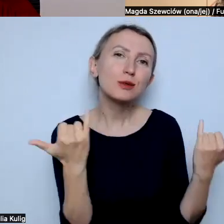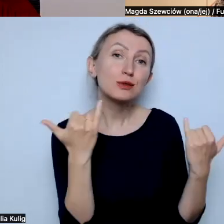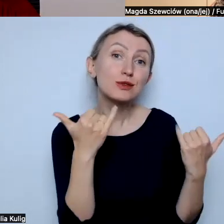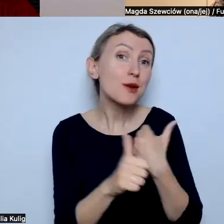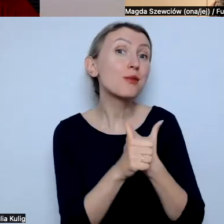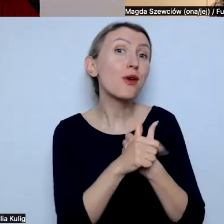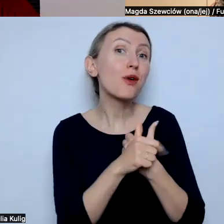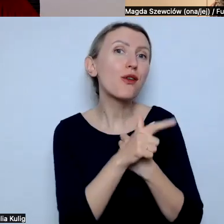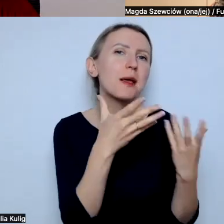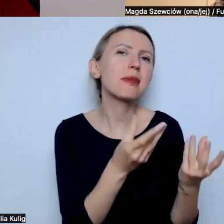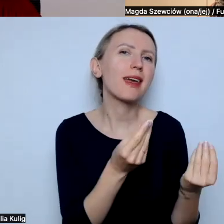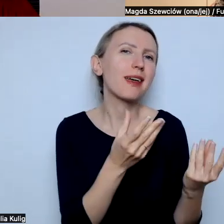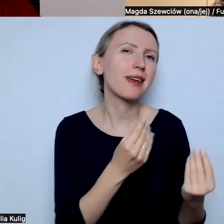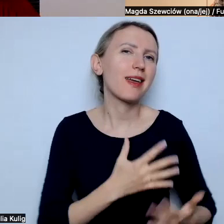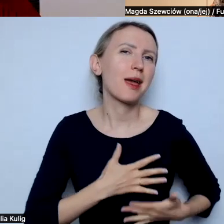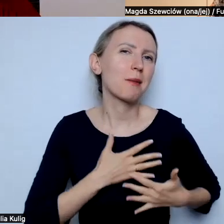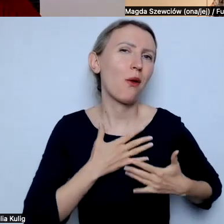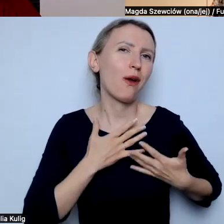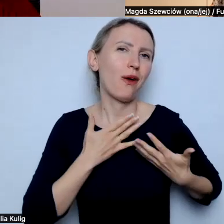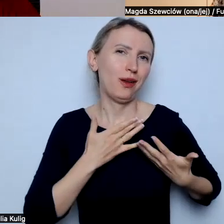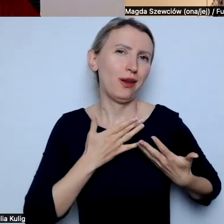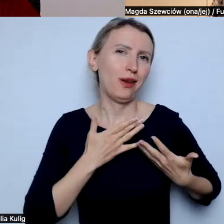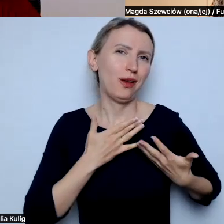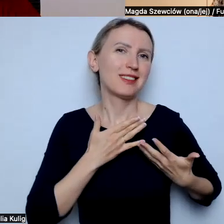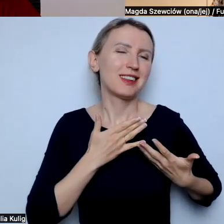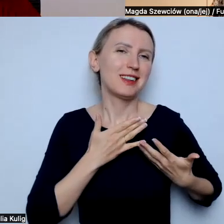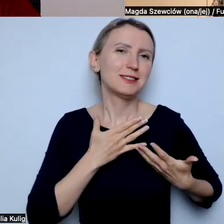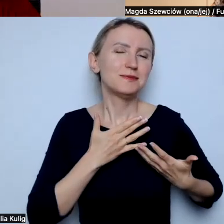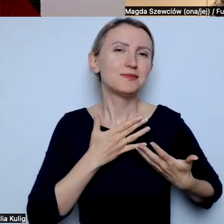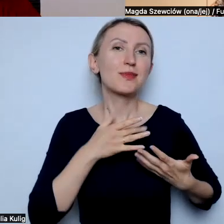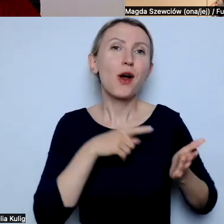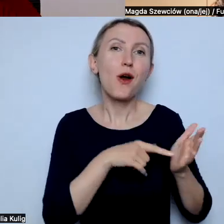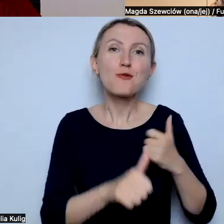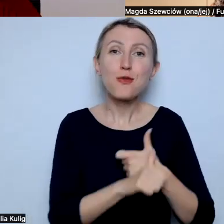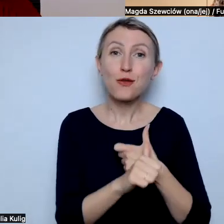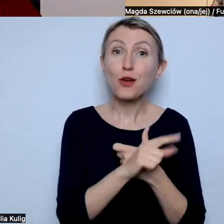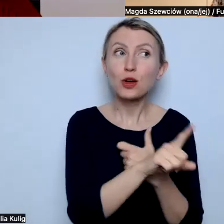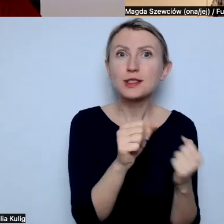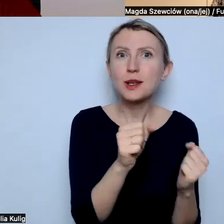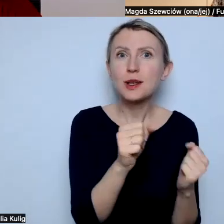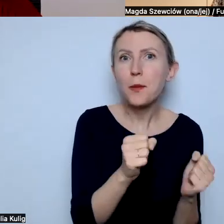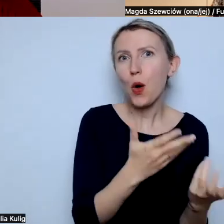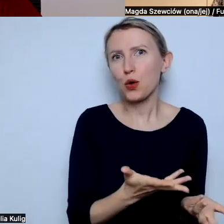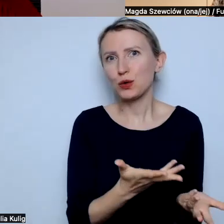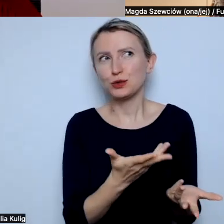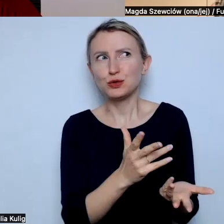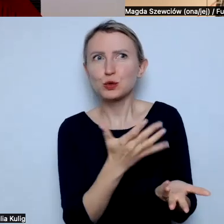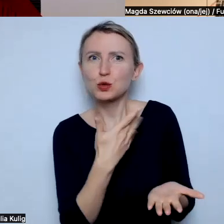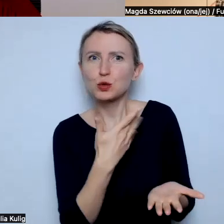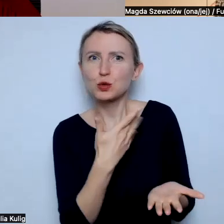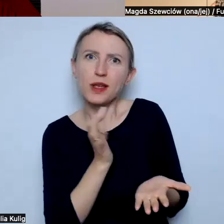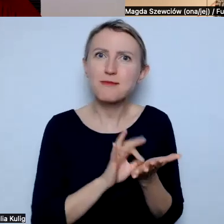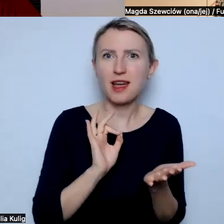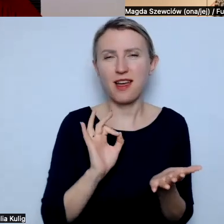miękkiego jakiegoś kawałka, który sprawia, że ktoś się boi, że ktoś powie niepewność albo się